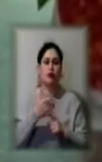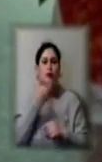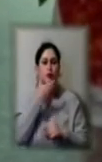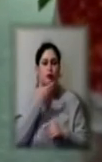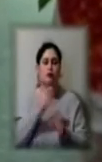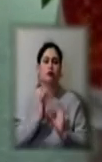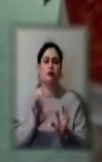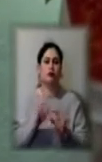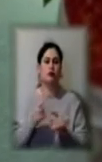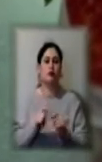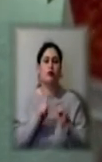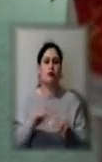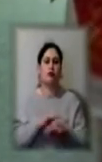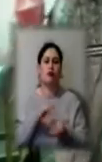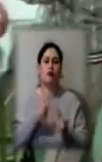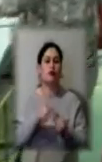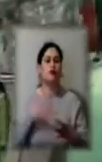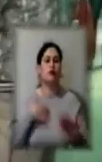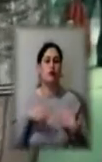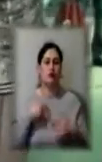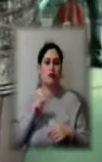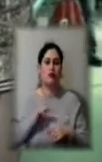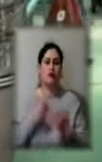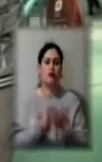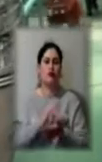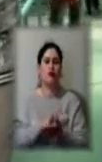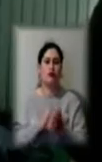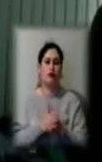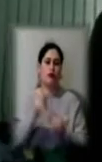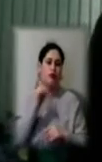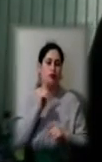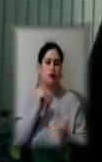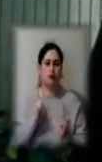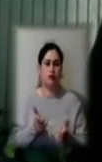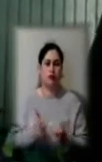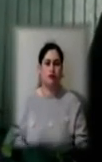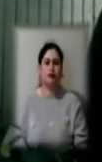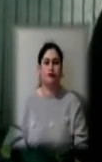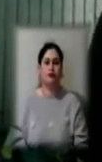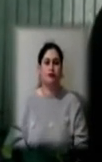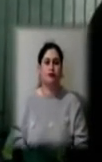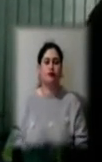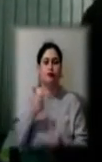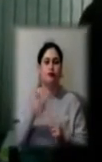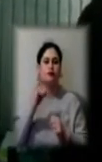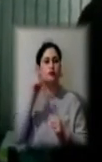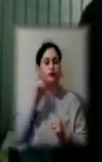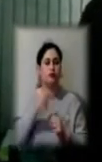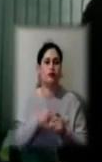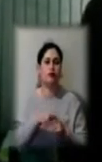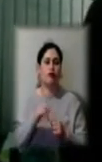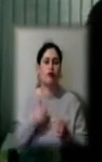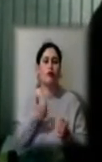ринку зраділи. Робота у нових умовах їх цілком влаштовує. Добре, ви знаєте, ми з таким піднятим настроєнням,